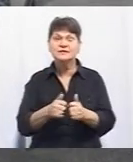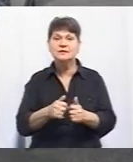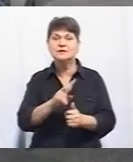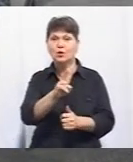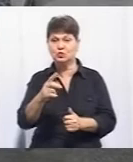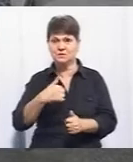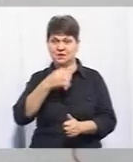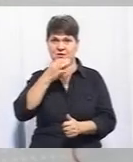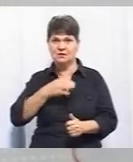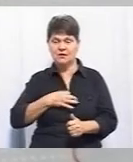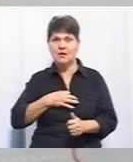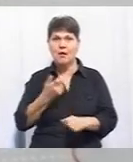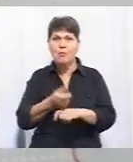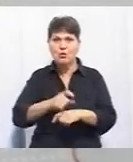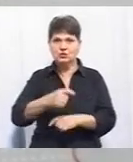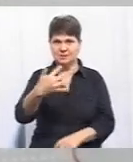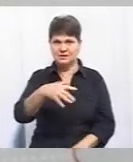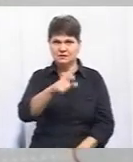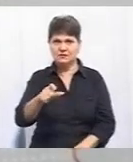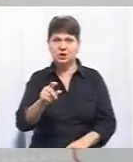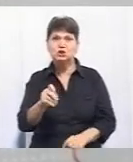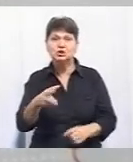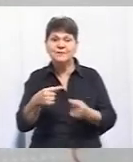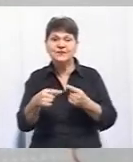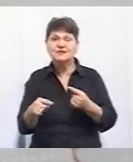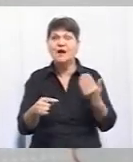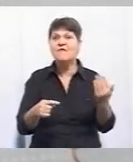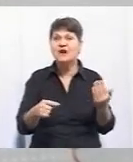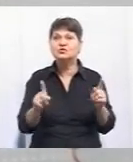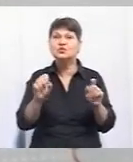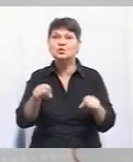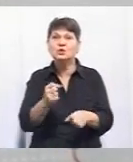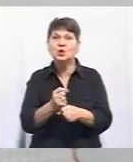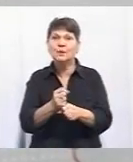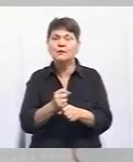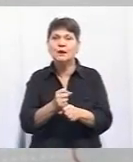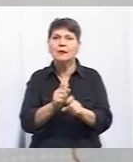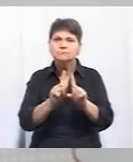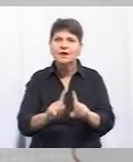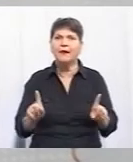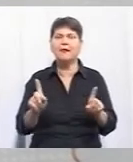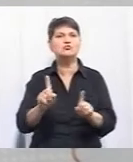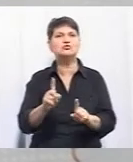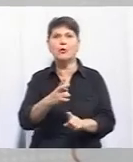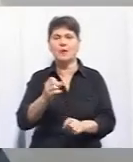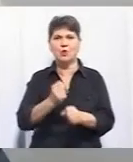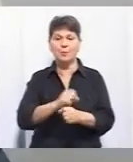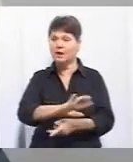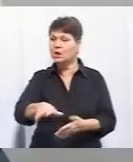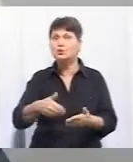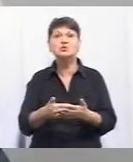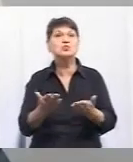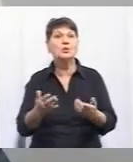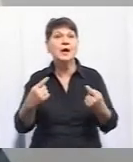казав, що їх більше півсотні. Чим відрізнятиметься ваша? Що вона зможе робити таке, чого не робили до цього